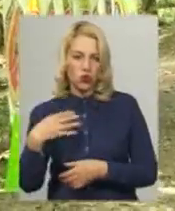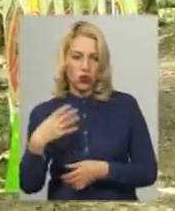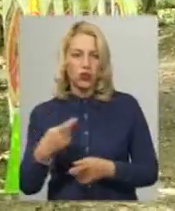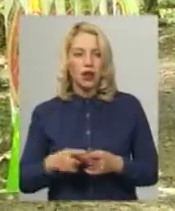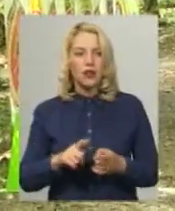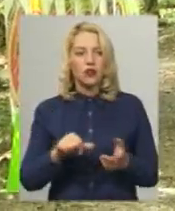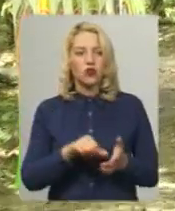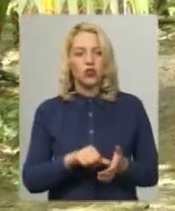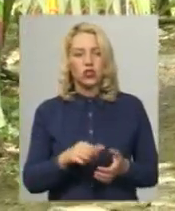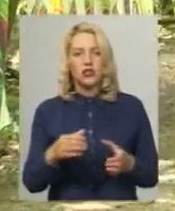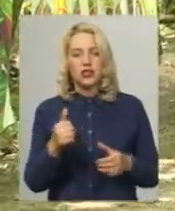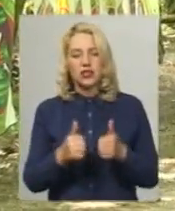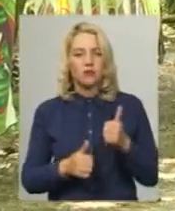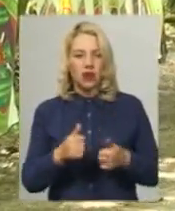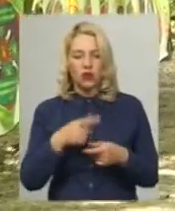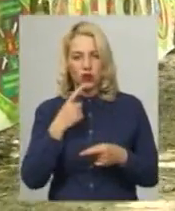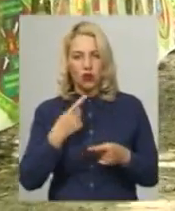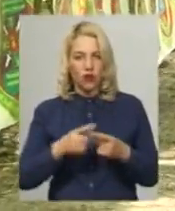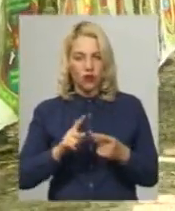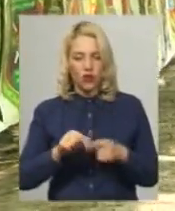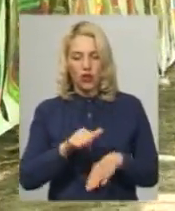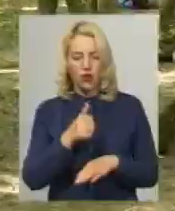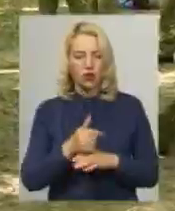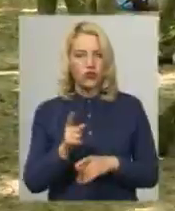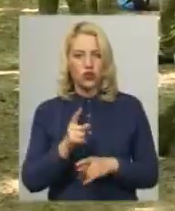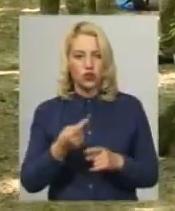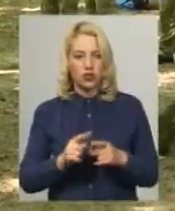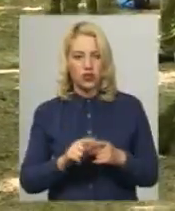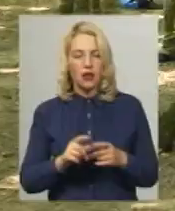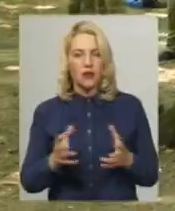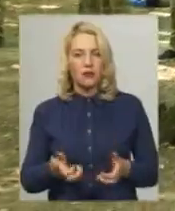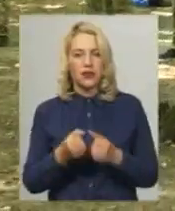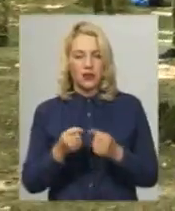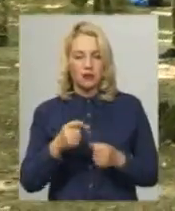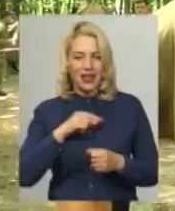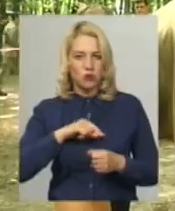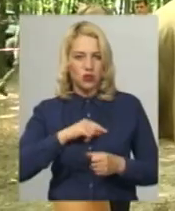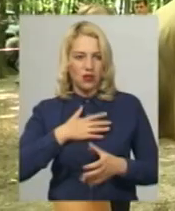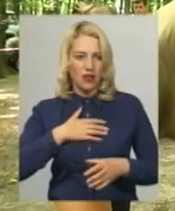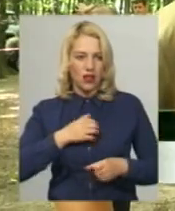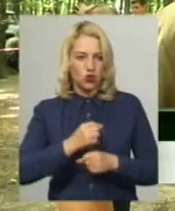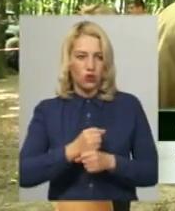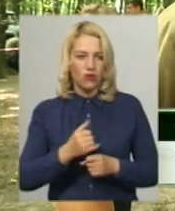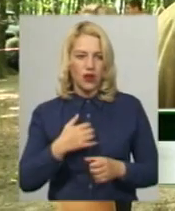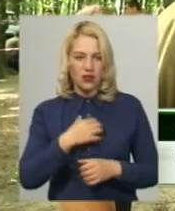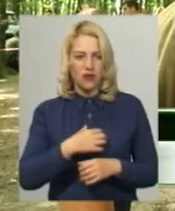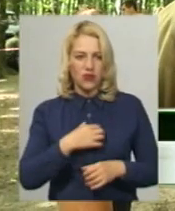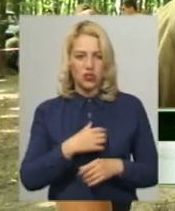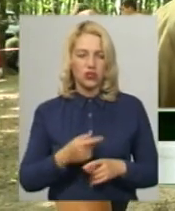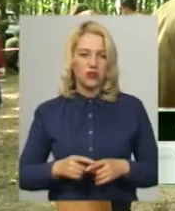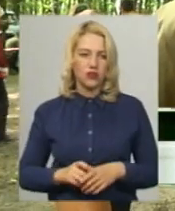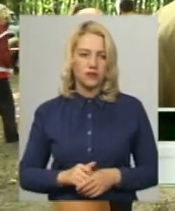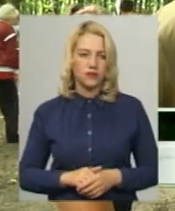Учасник змагань Олег Каяфа каже, найголовніші будь-які змагання – це підтримка і емоційне налаштування. Дуже важливий командний дійс, звичайно.